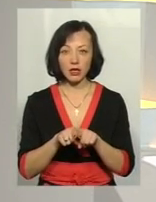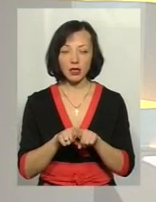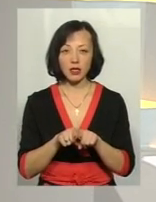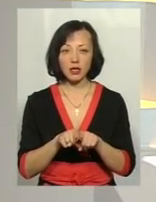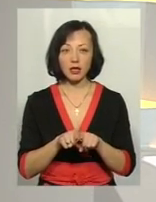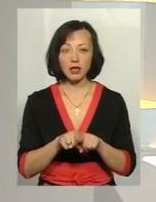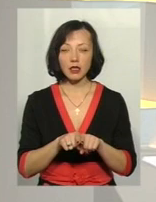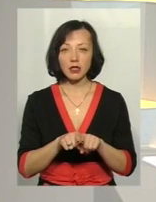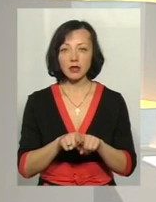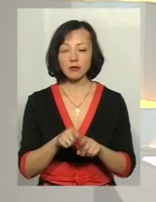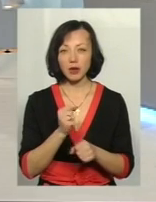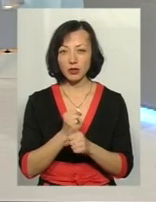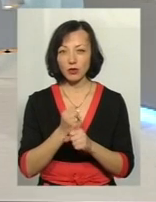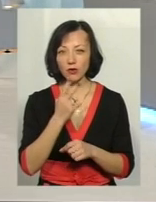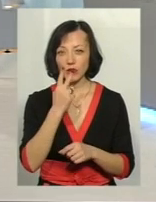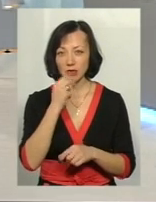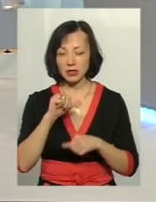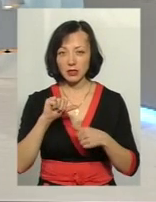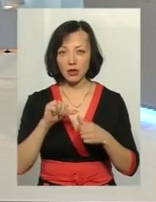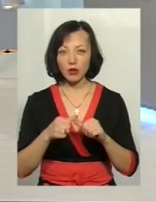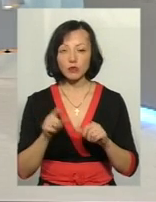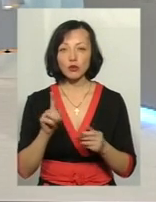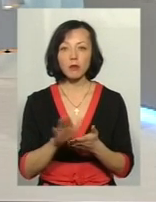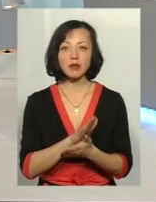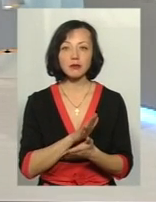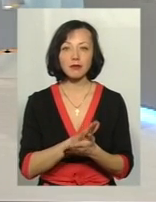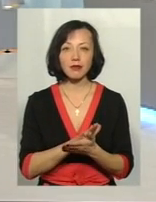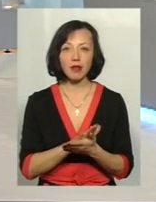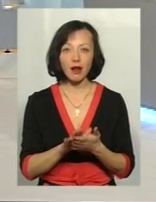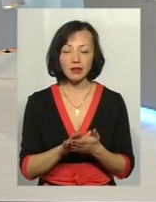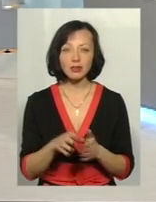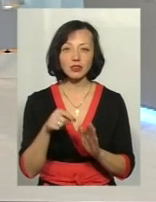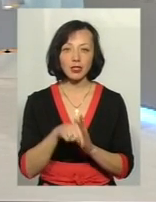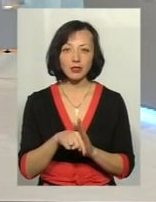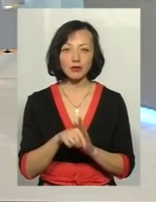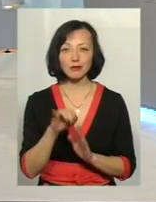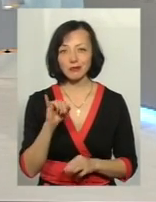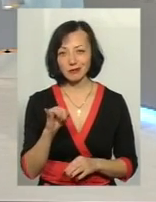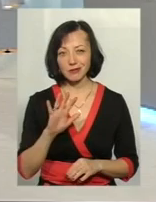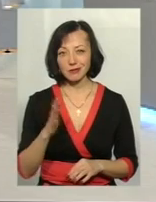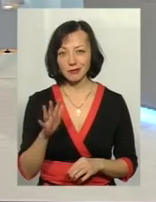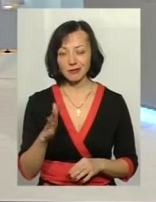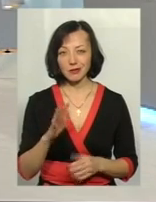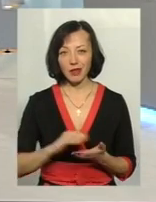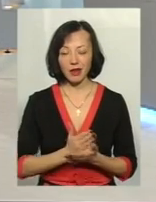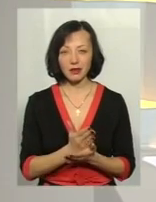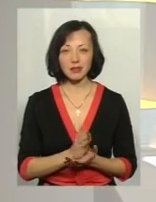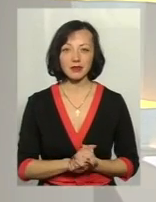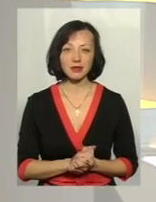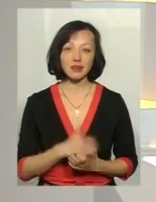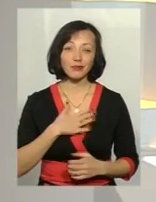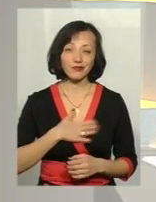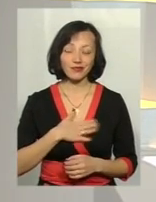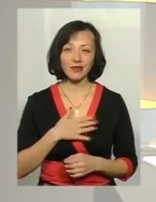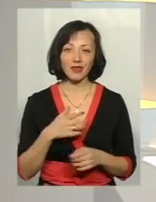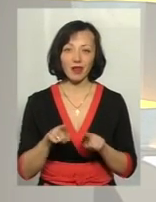стереотип, що безплатний, значить, не зовсім якісний. Ну, є таке